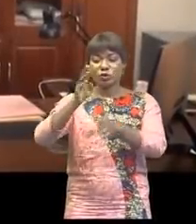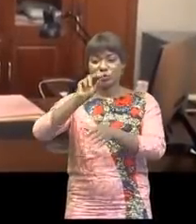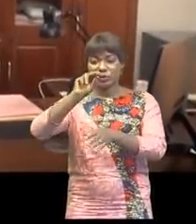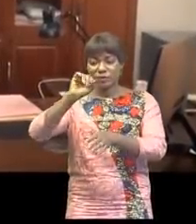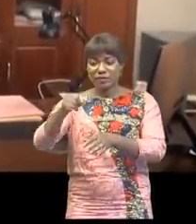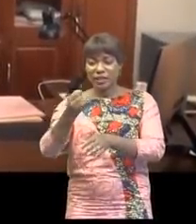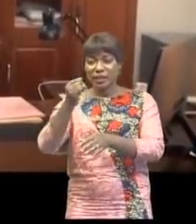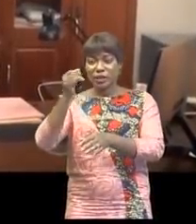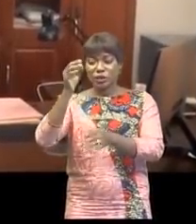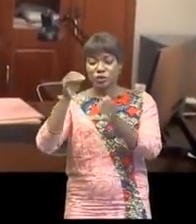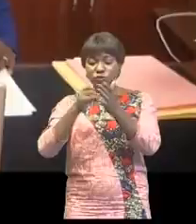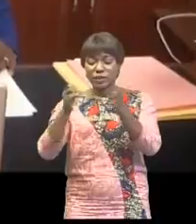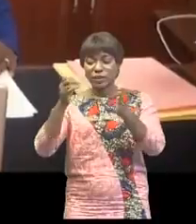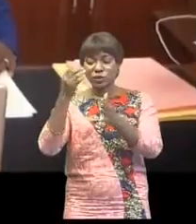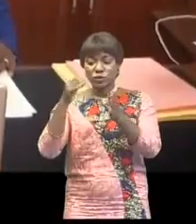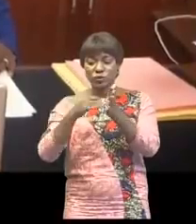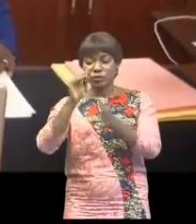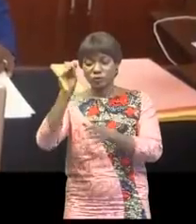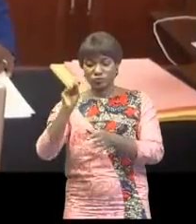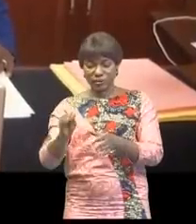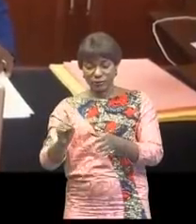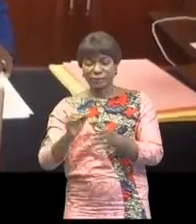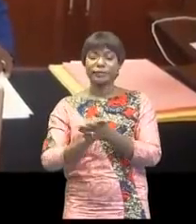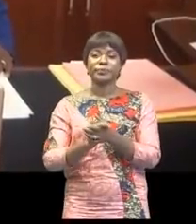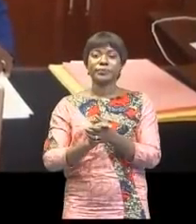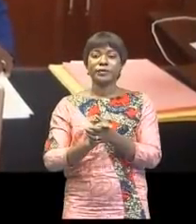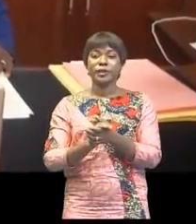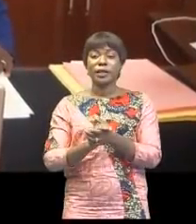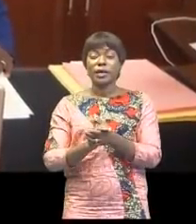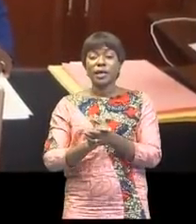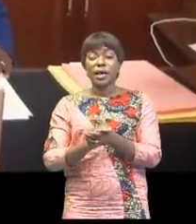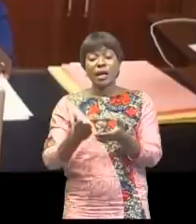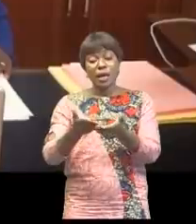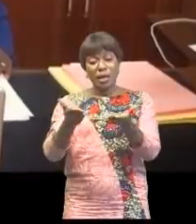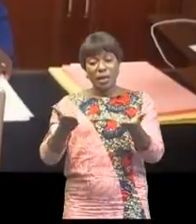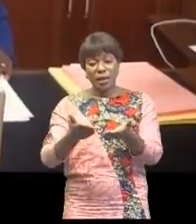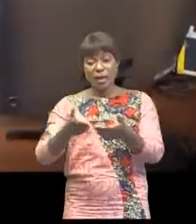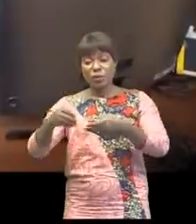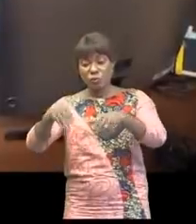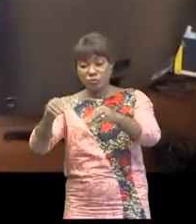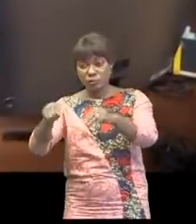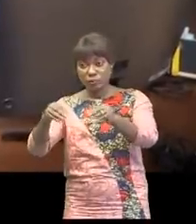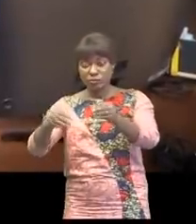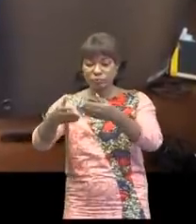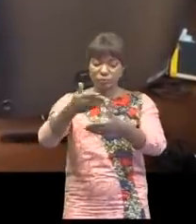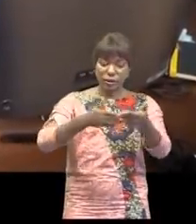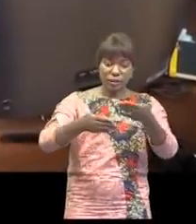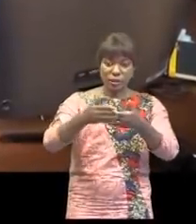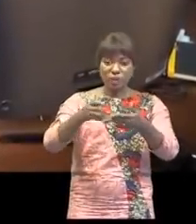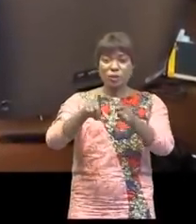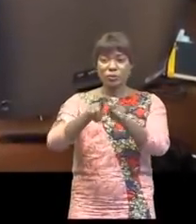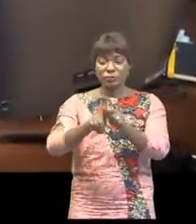et de 14,25%. Sur le marché de biens et services, le taux d'inflation